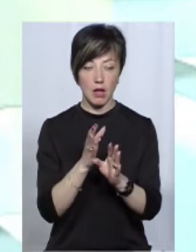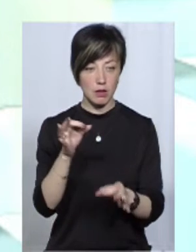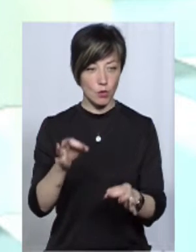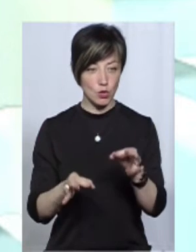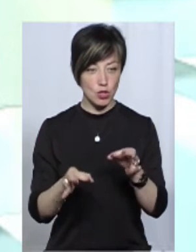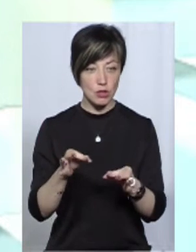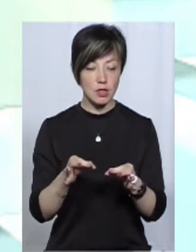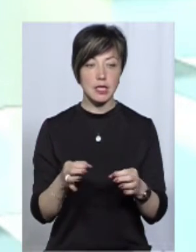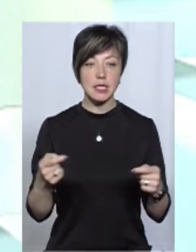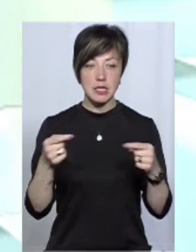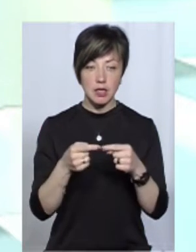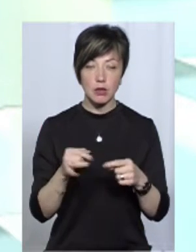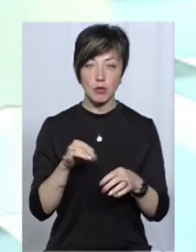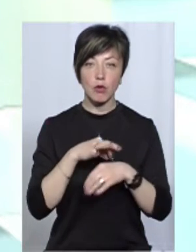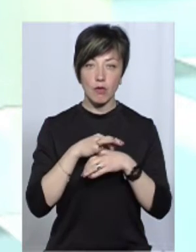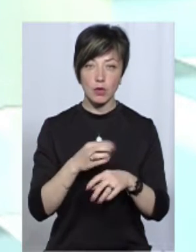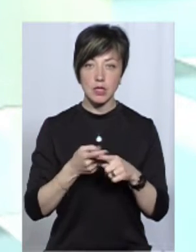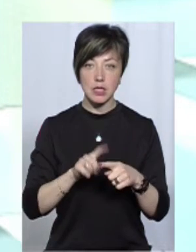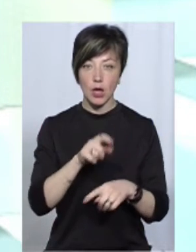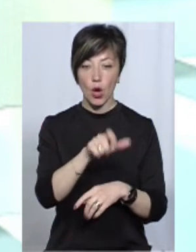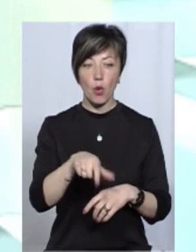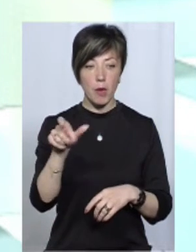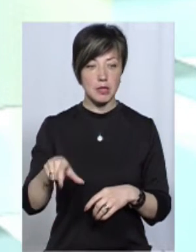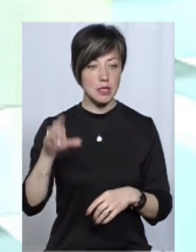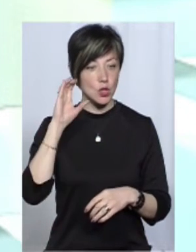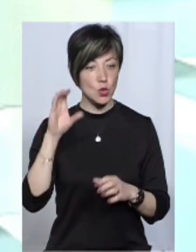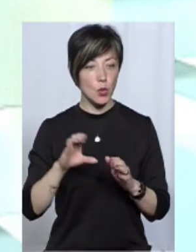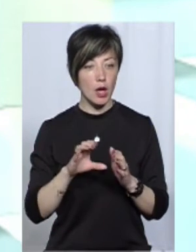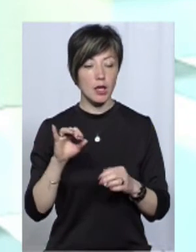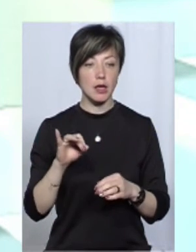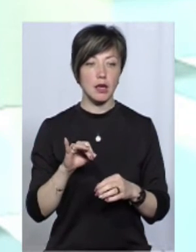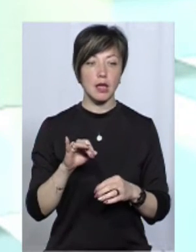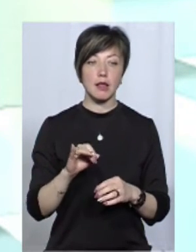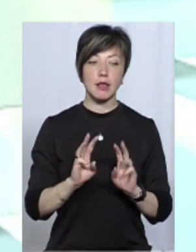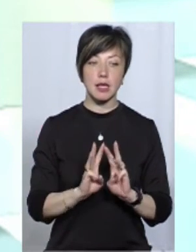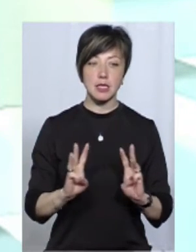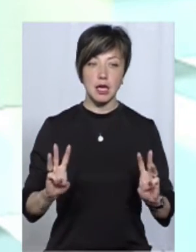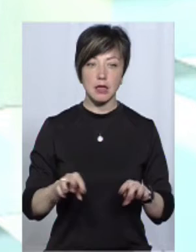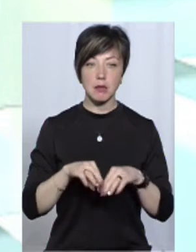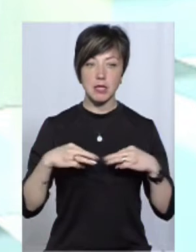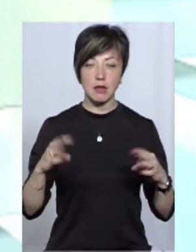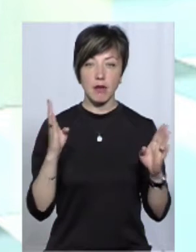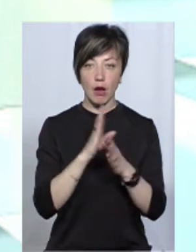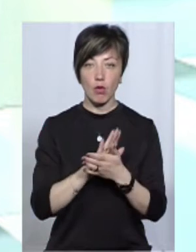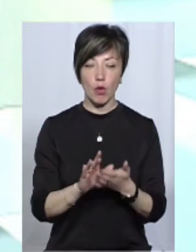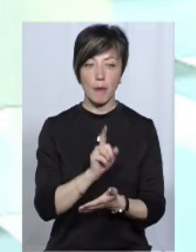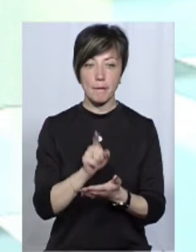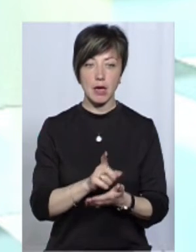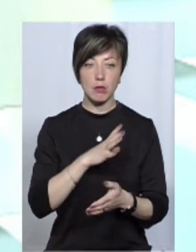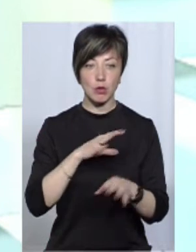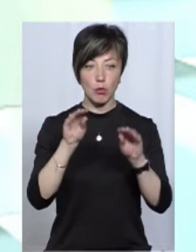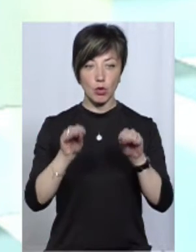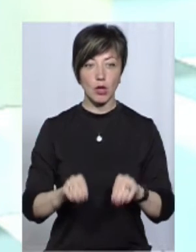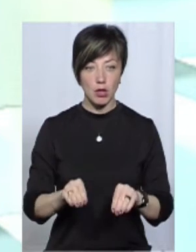середовище, згідно з якою і проводились ті громадські слухання. І на сайті Міністерства екології мала би бути